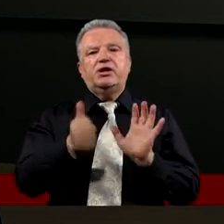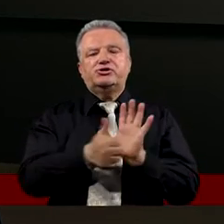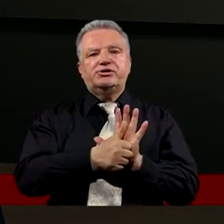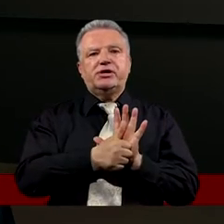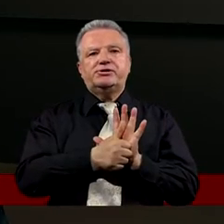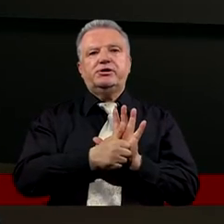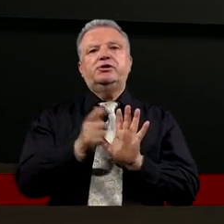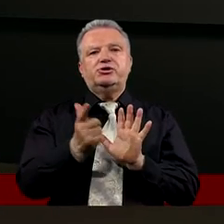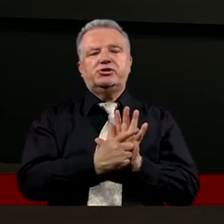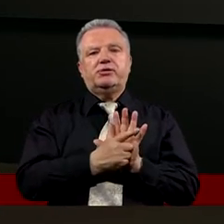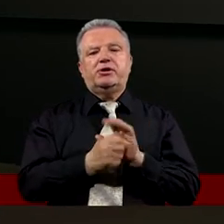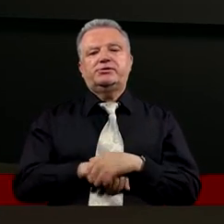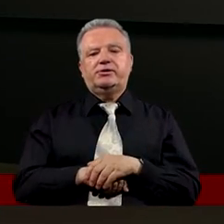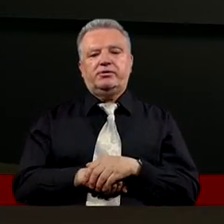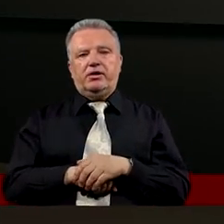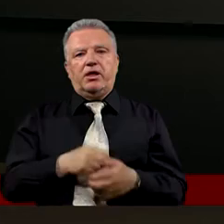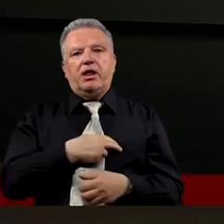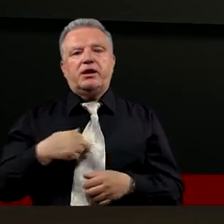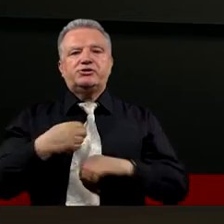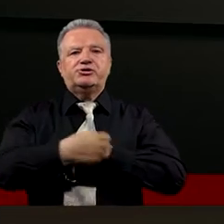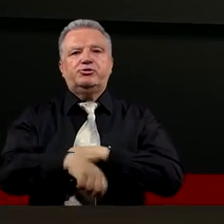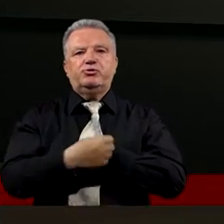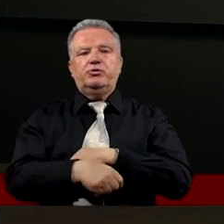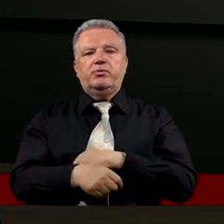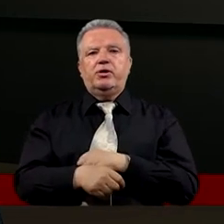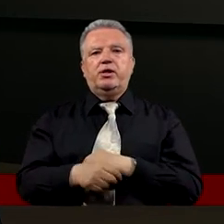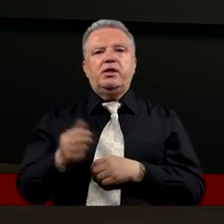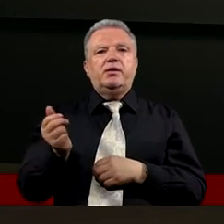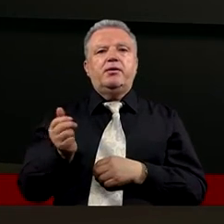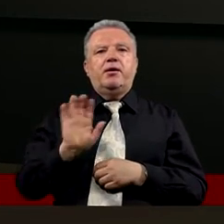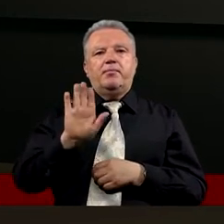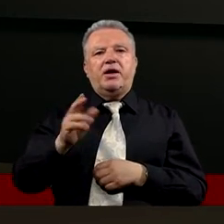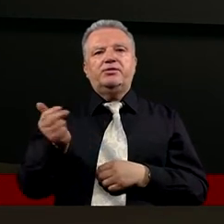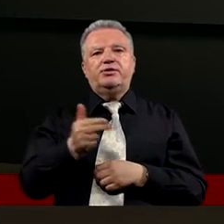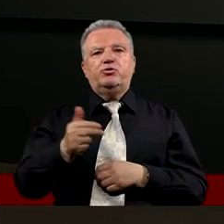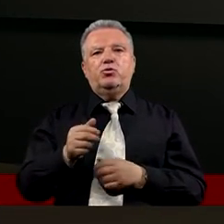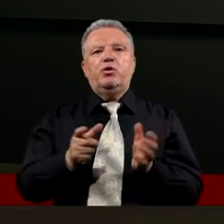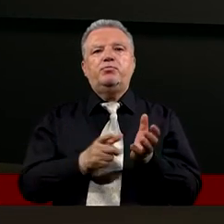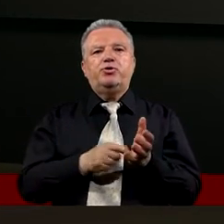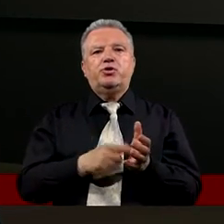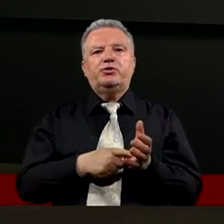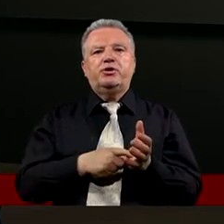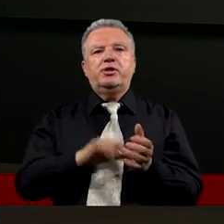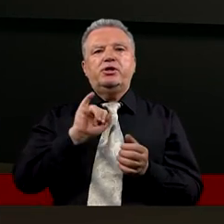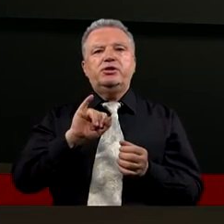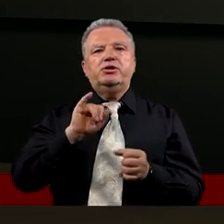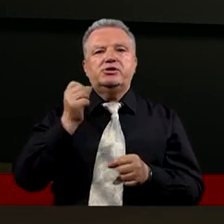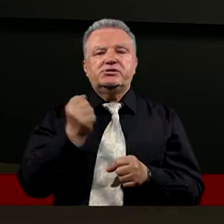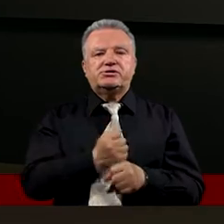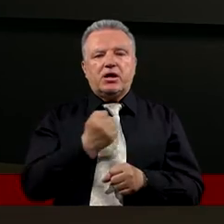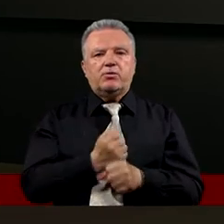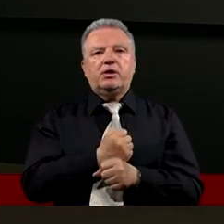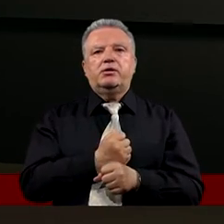szesnasty oraz siedemnasty. Nasze Studium Pisma Świętego zatytułowane jest Piotr